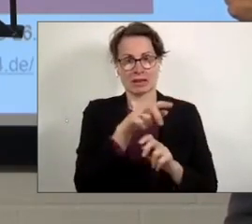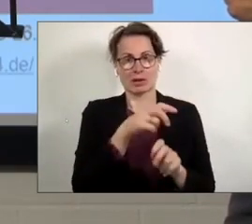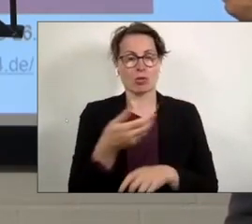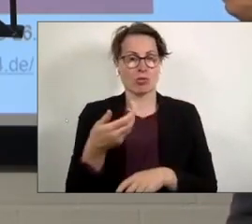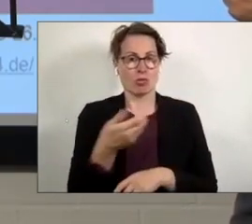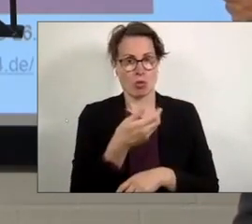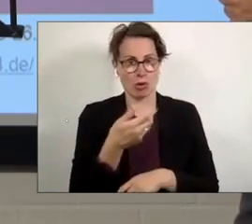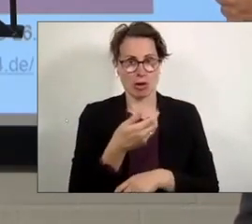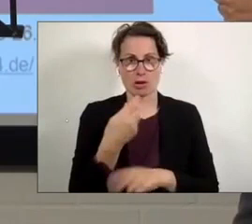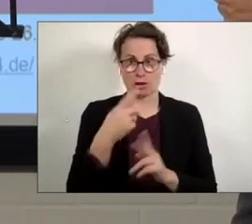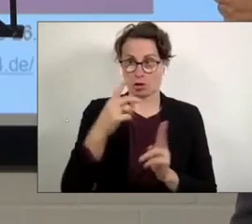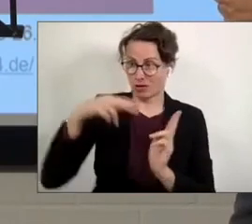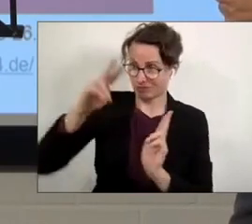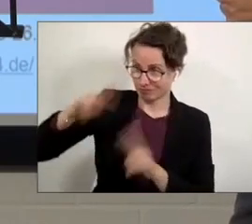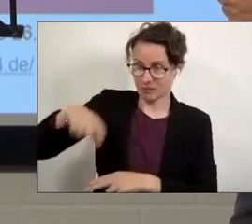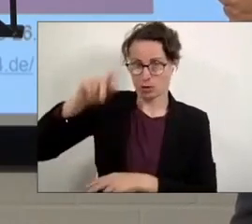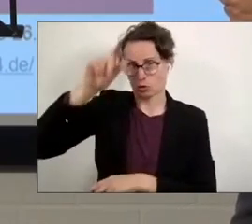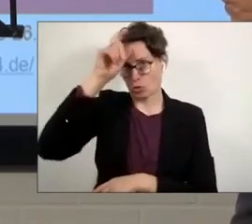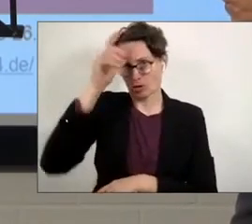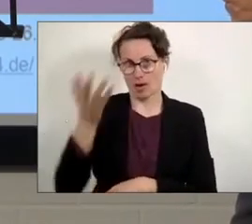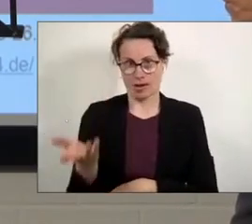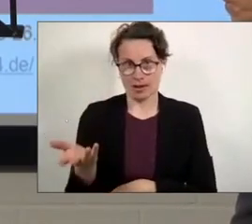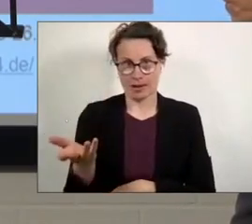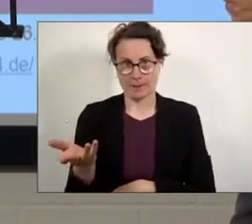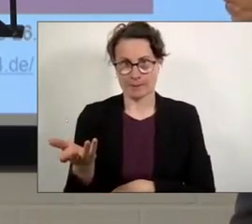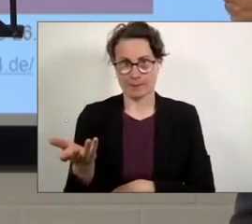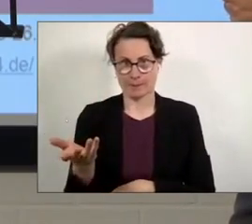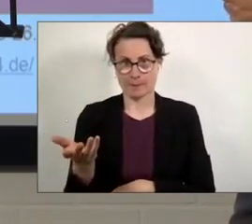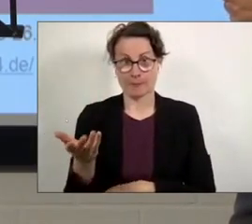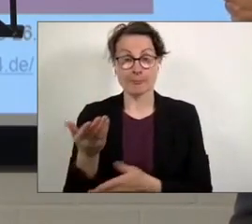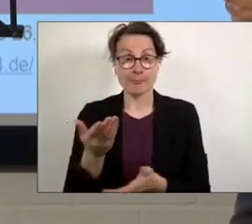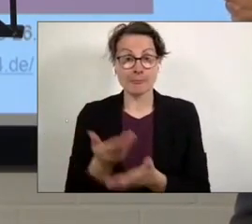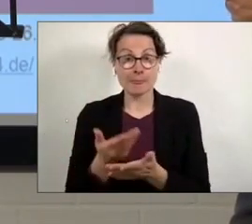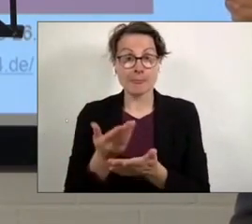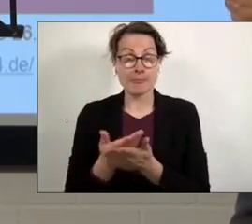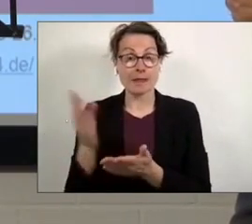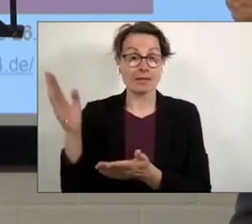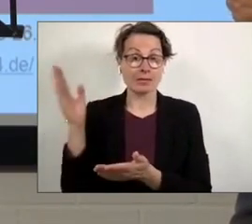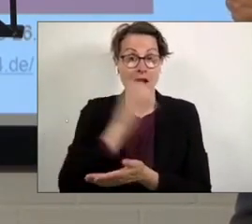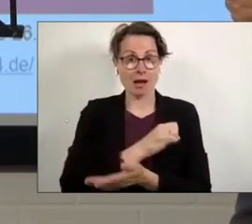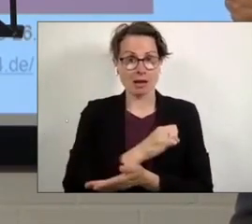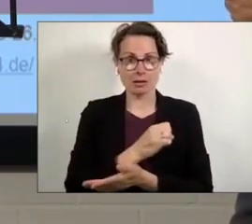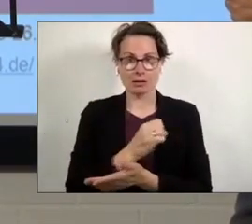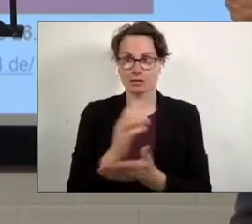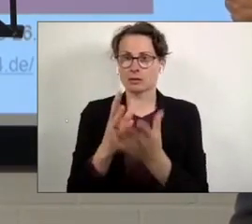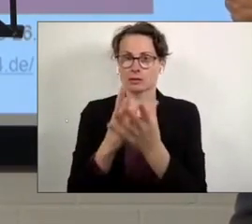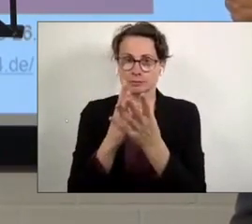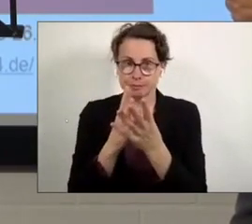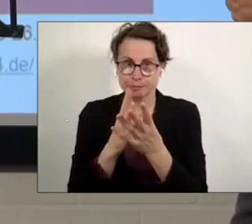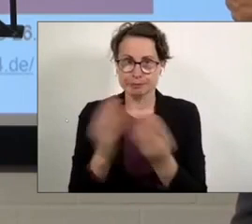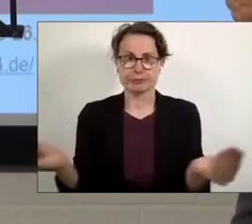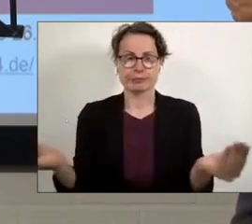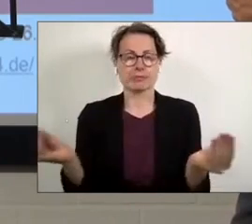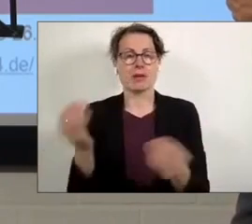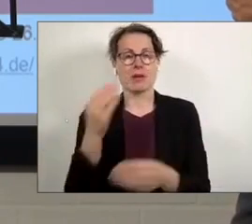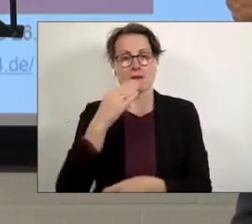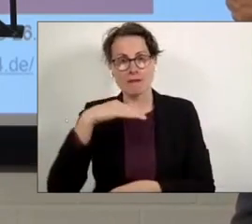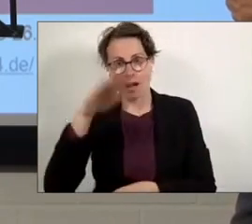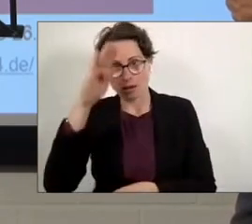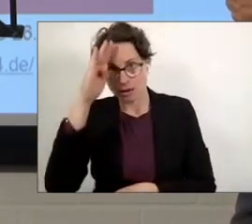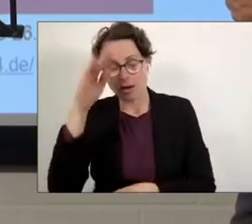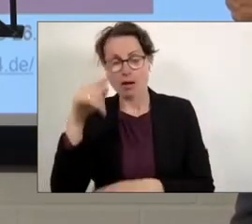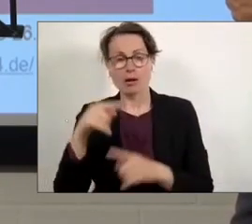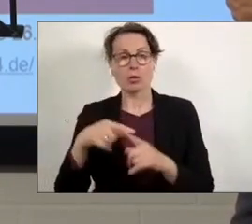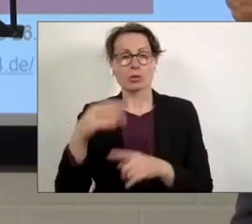die Türkei hatten zurückfahren wollen. In dieser Nacht verloren der Familienvater Ramazan Satir und seine